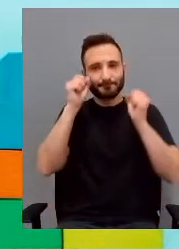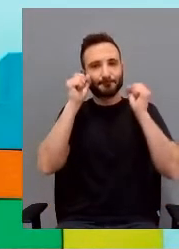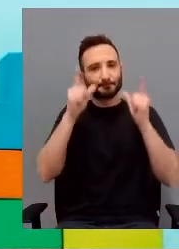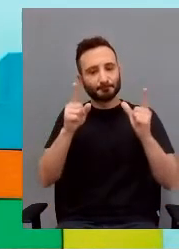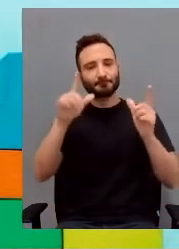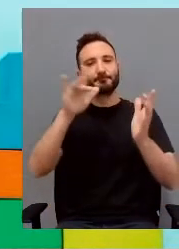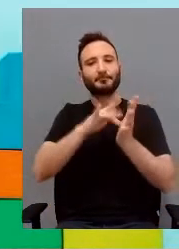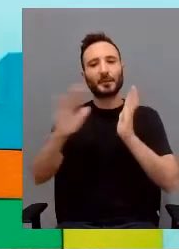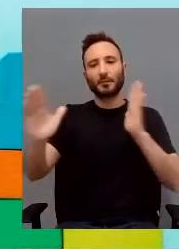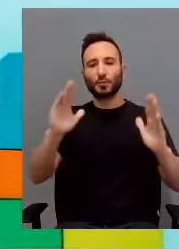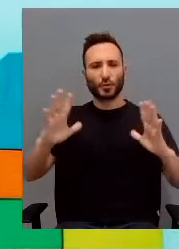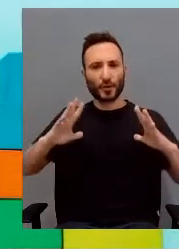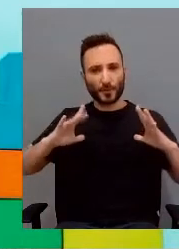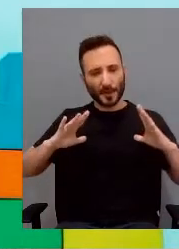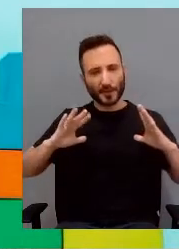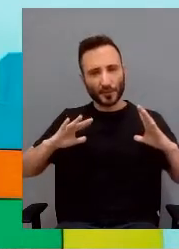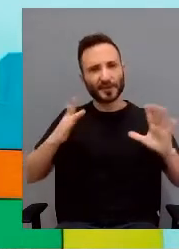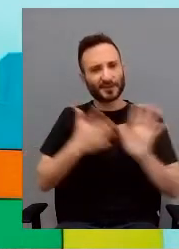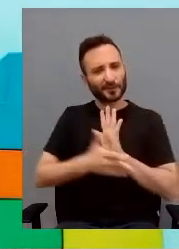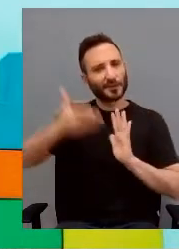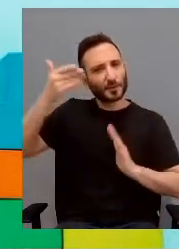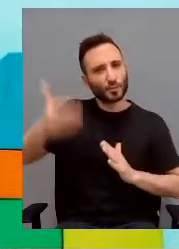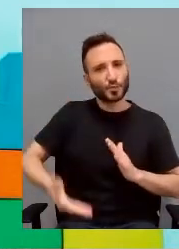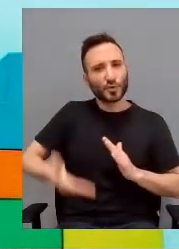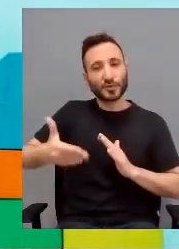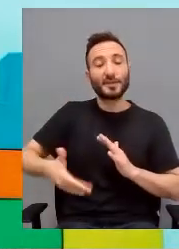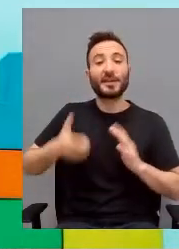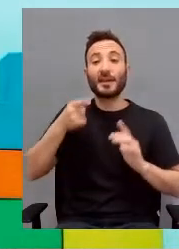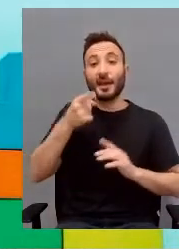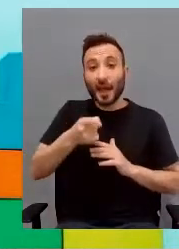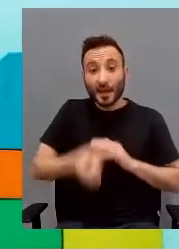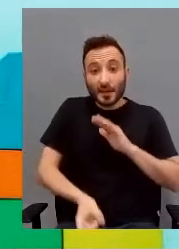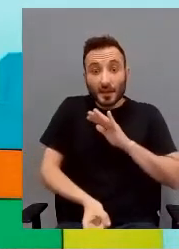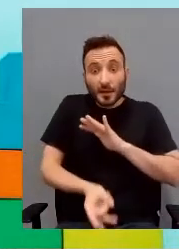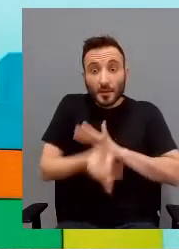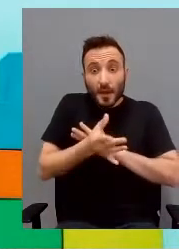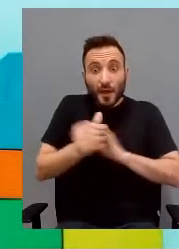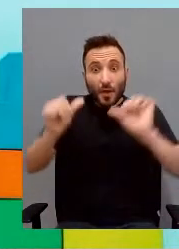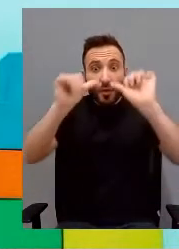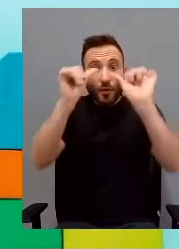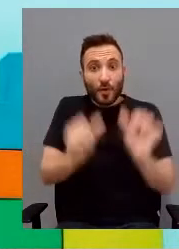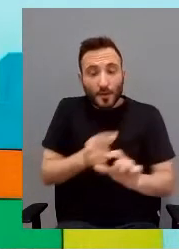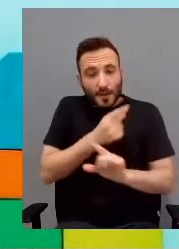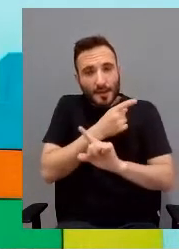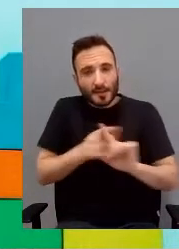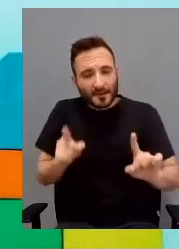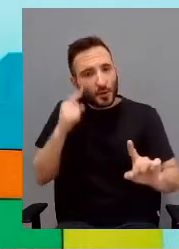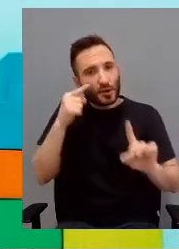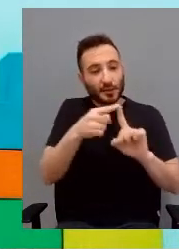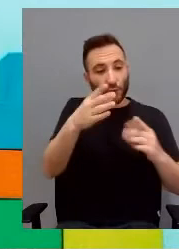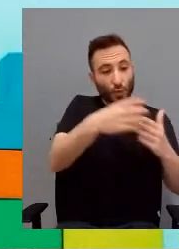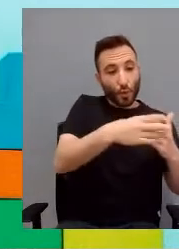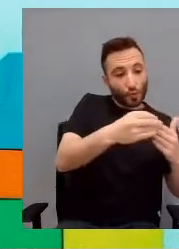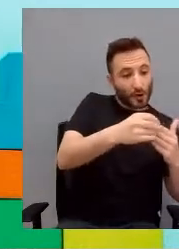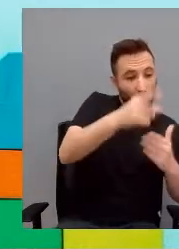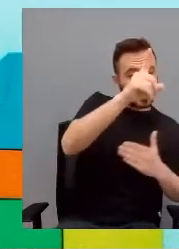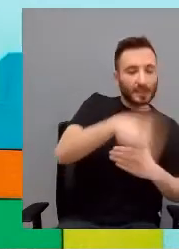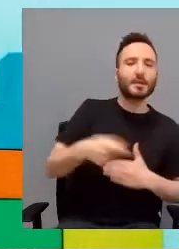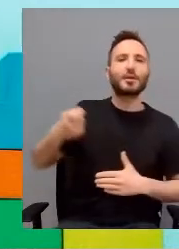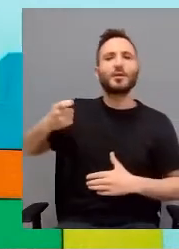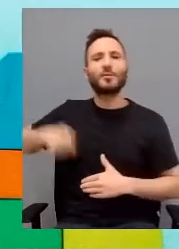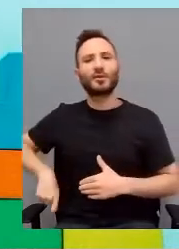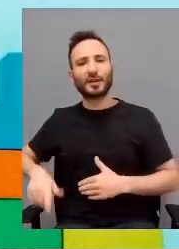momento più importante e dove sperimentare una dimensione differente tanto per gli usuari come per gli professionali